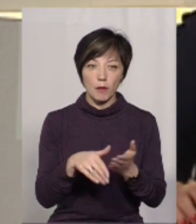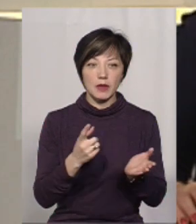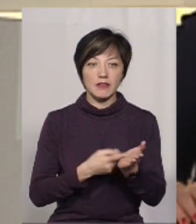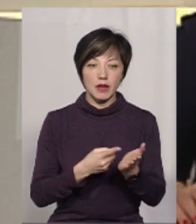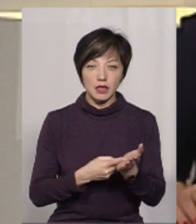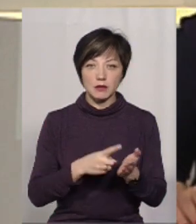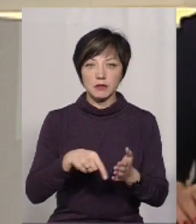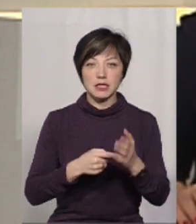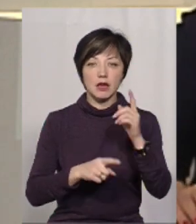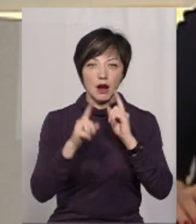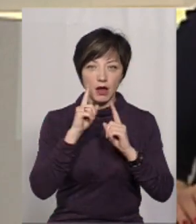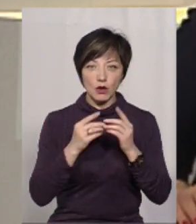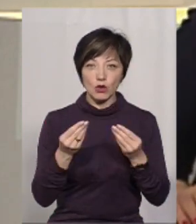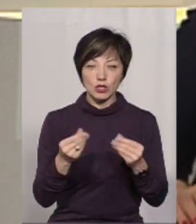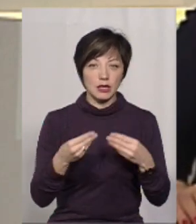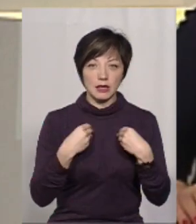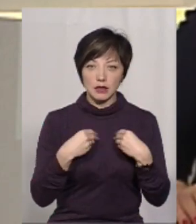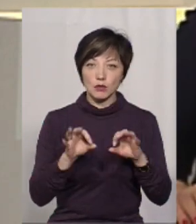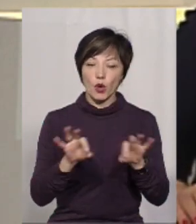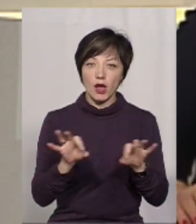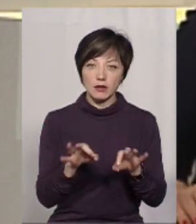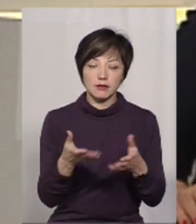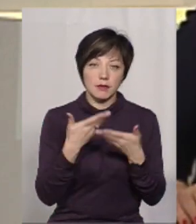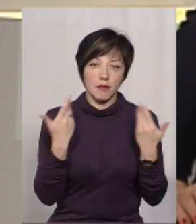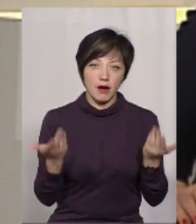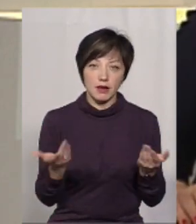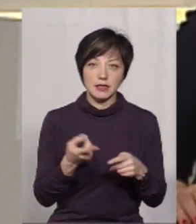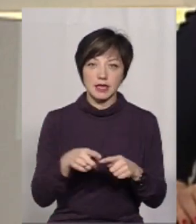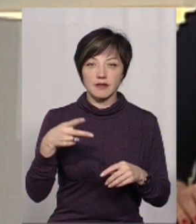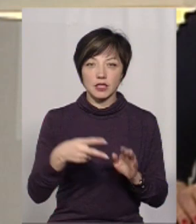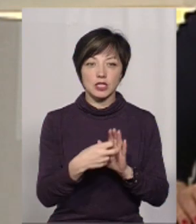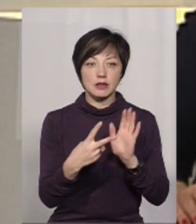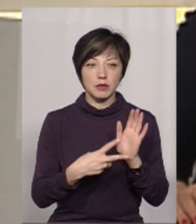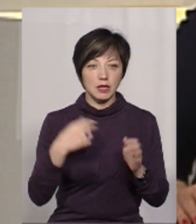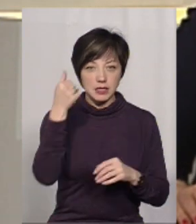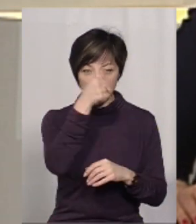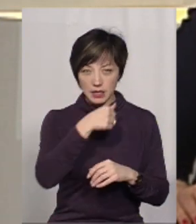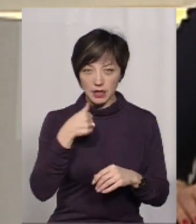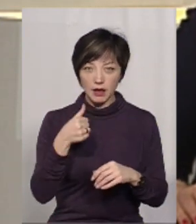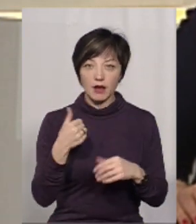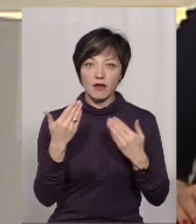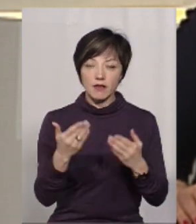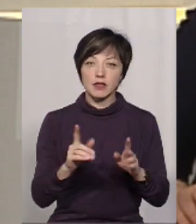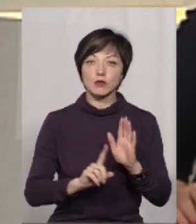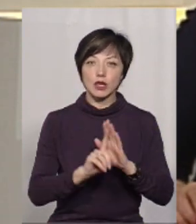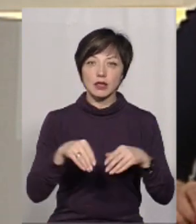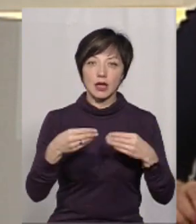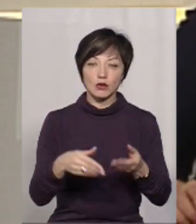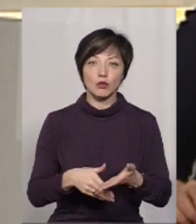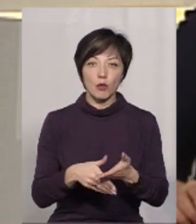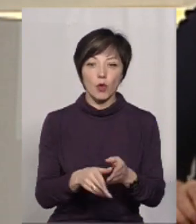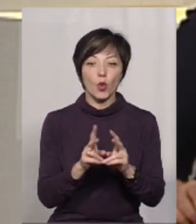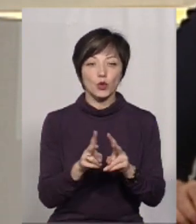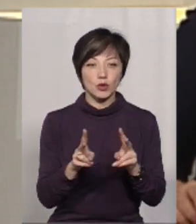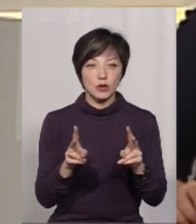підтверджений у міськраді. Грошей не дали з поясненням, що їх немає. Це 2017 рік. Ви дайте спочатку допомогу